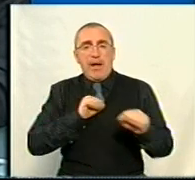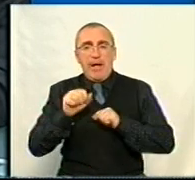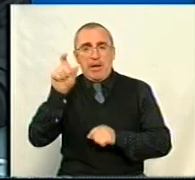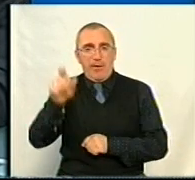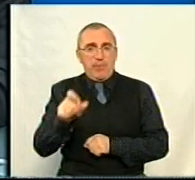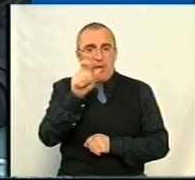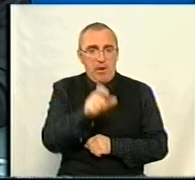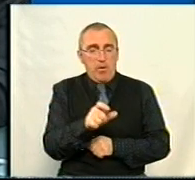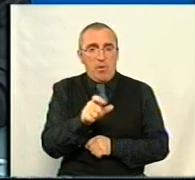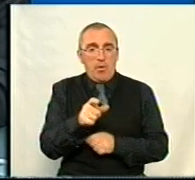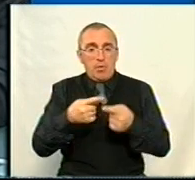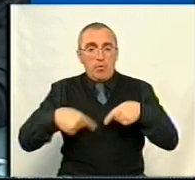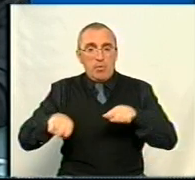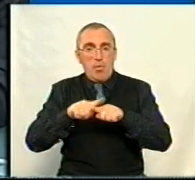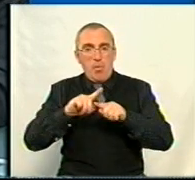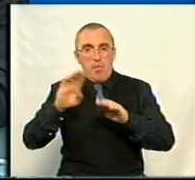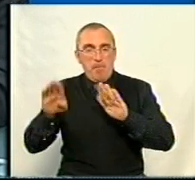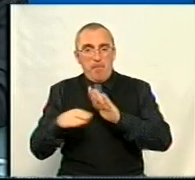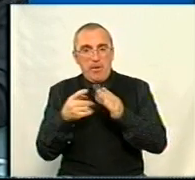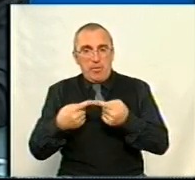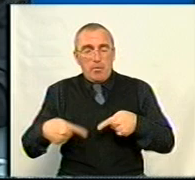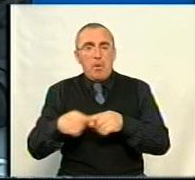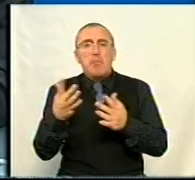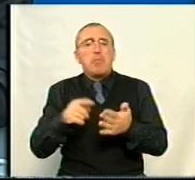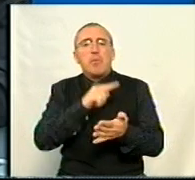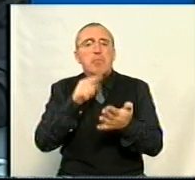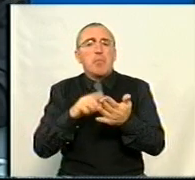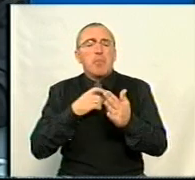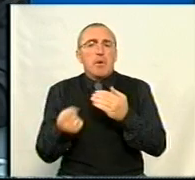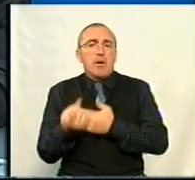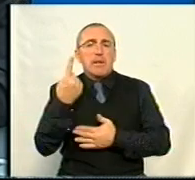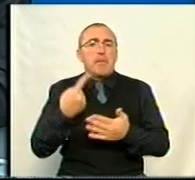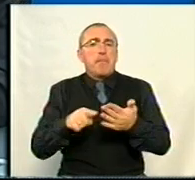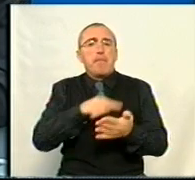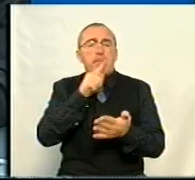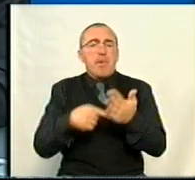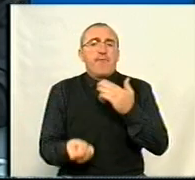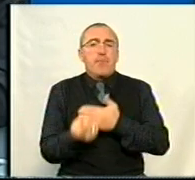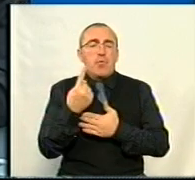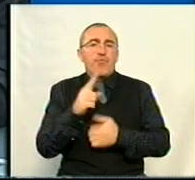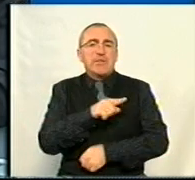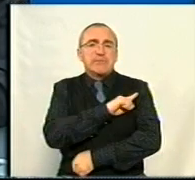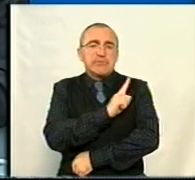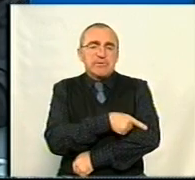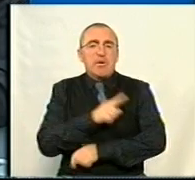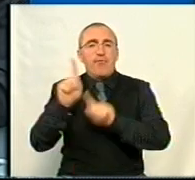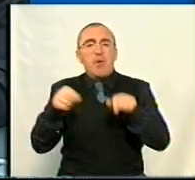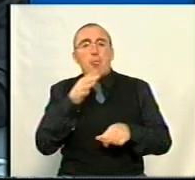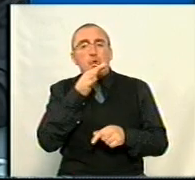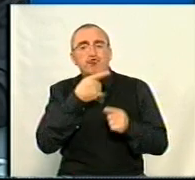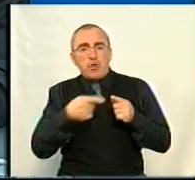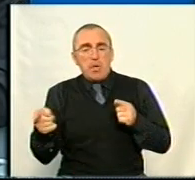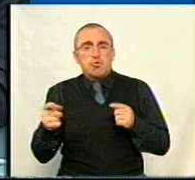структурного підрозділу. На підставі чого ці питання можуть виникнути? Ці питання виникають в силу вимог часу